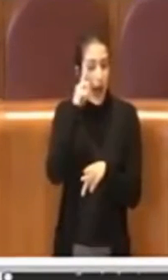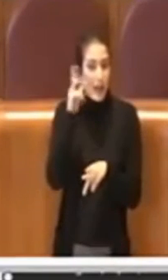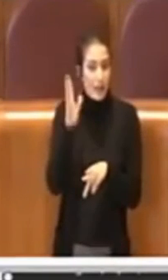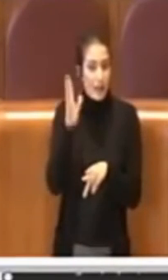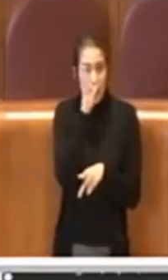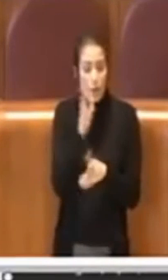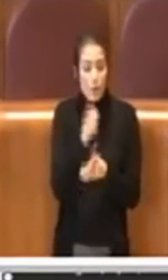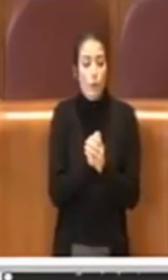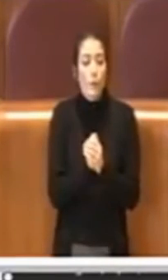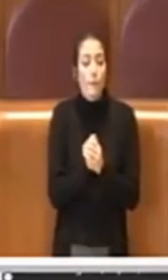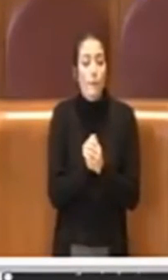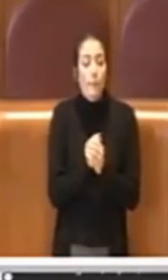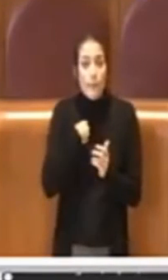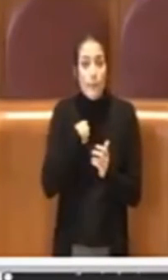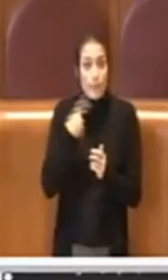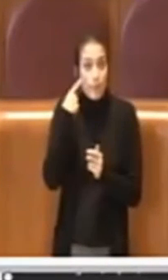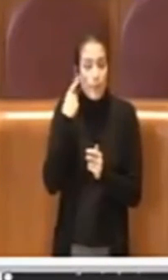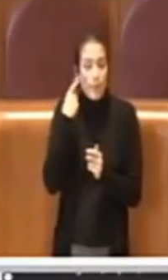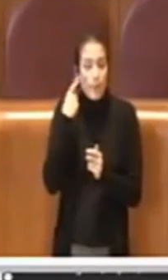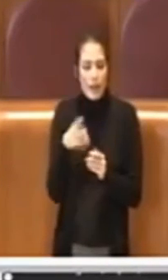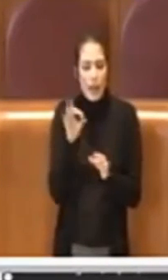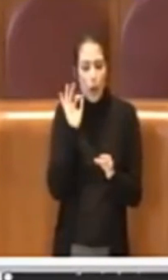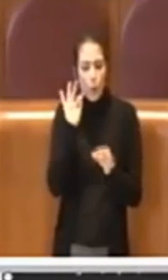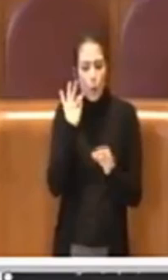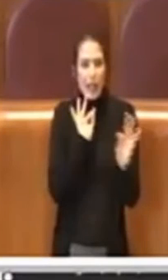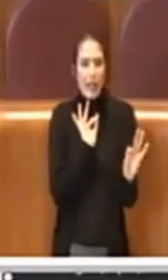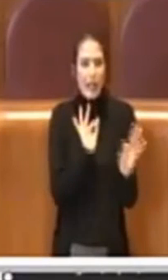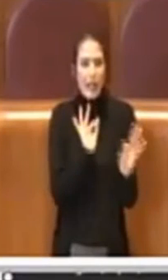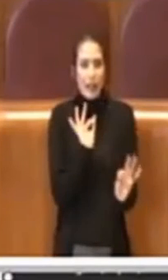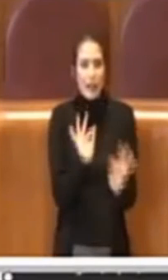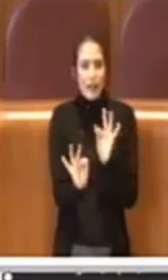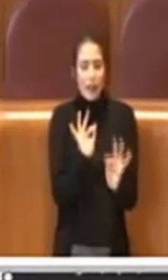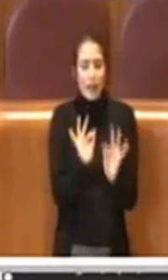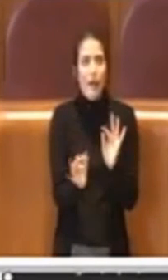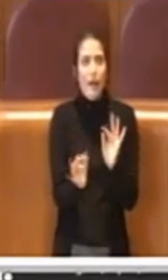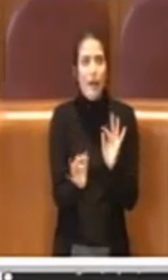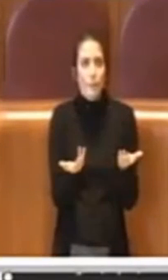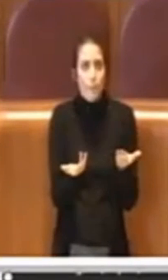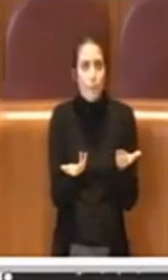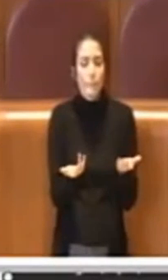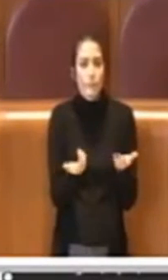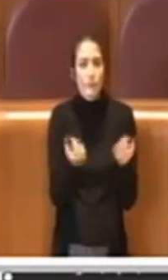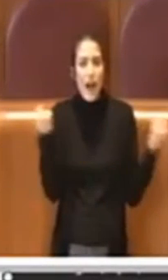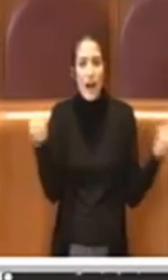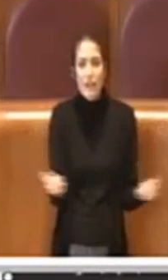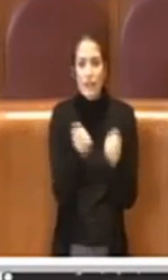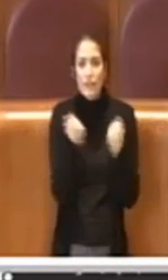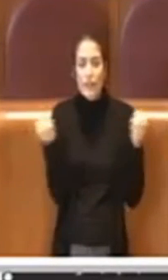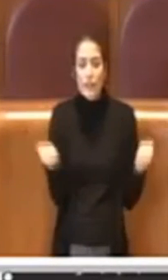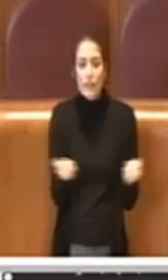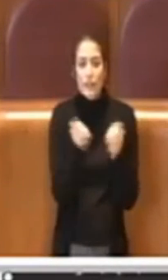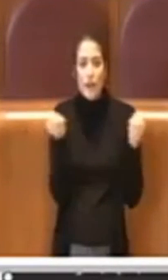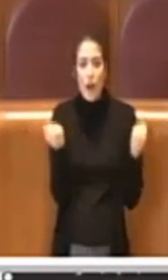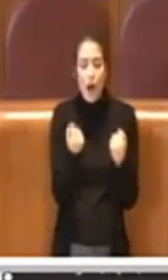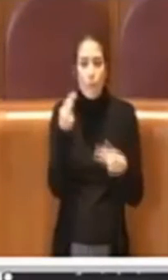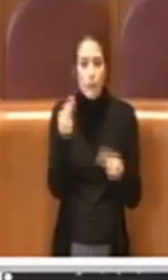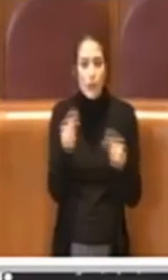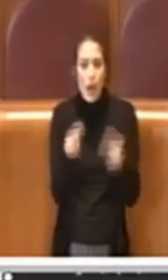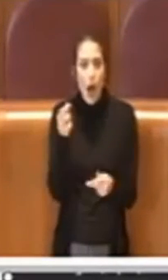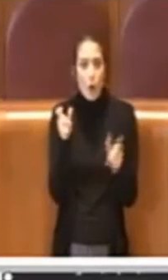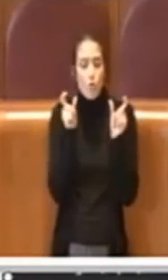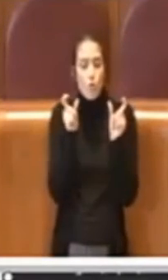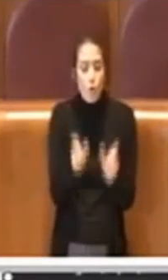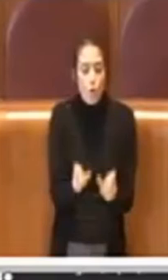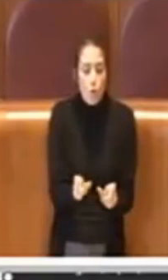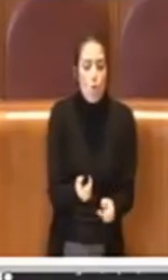io ho sentito anche delle critiche rispetto alle attività che sono state fatte sul bilancio, ma